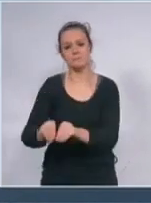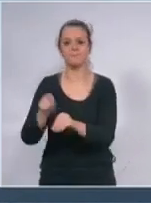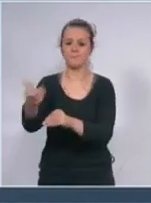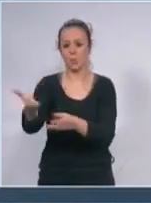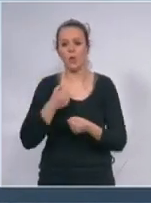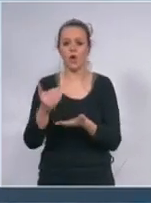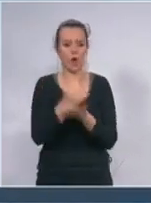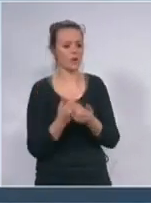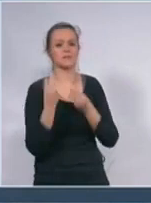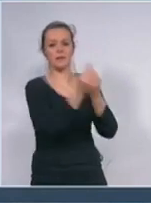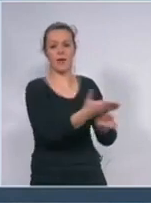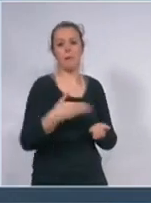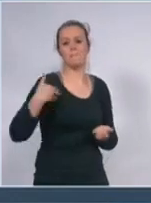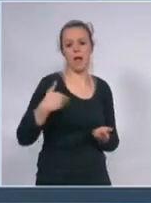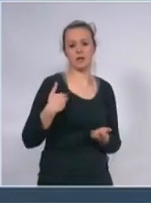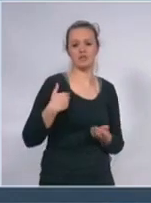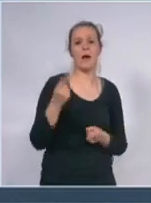moju majku da ju ubijemo umjesto njegove